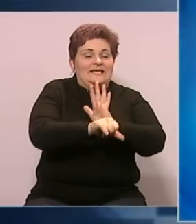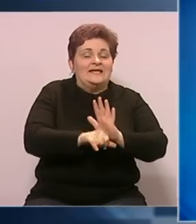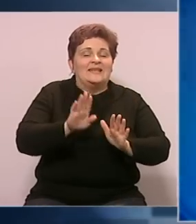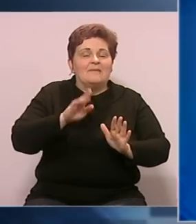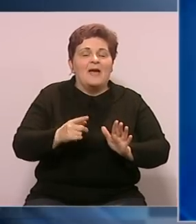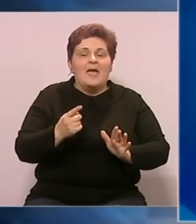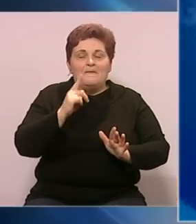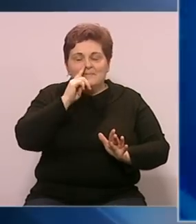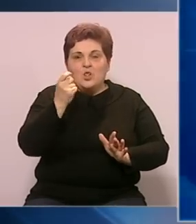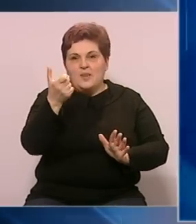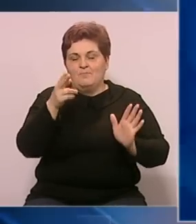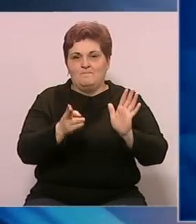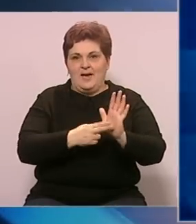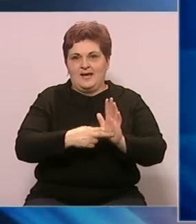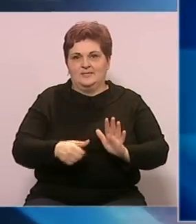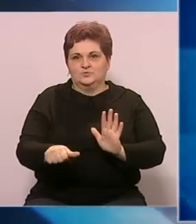milion i po maraka.